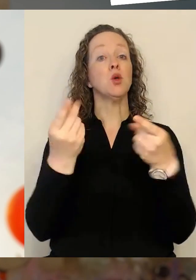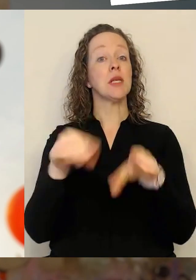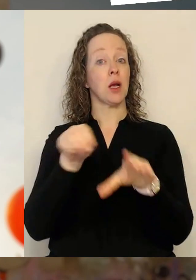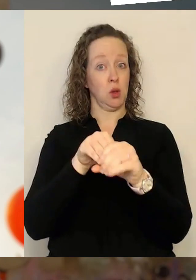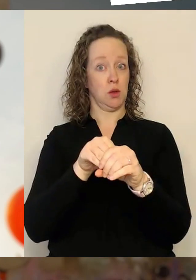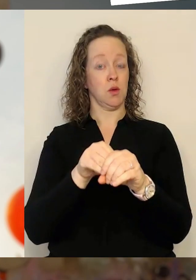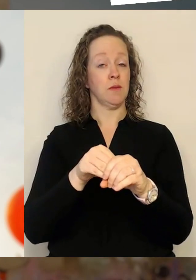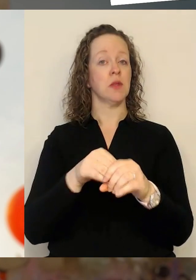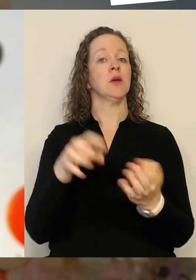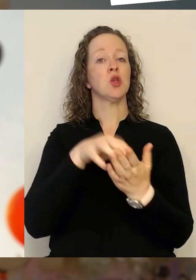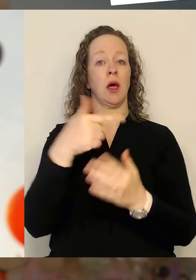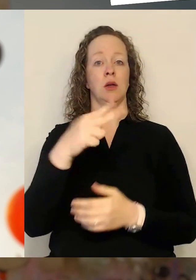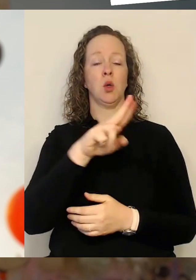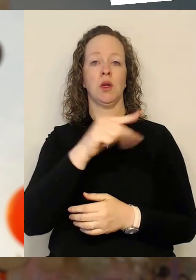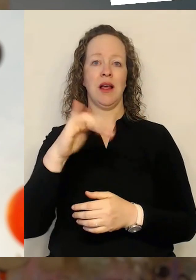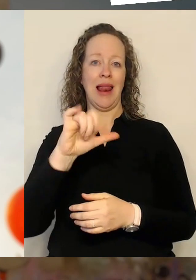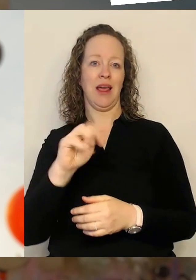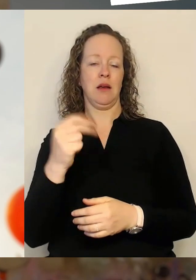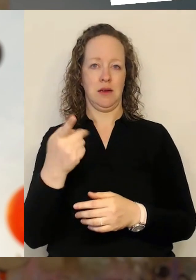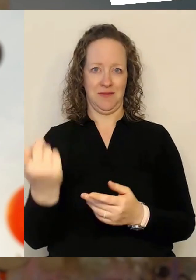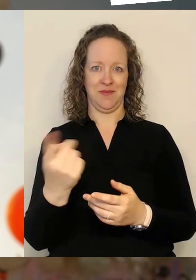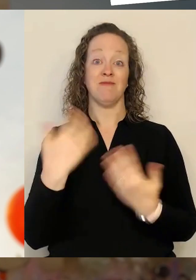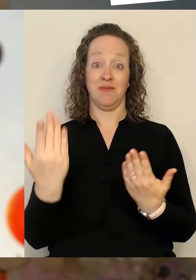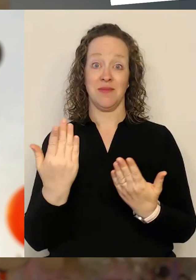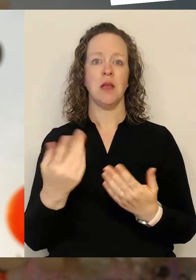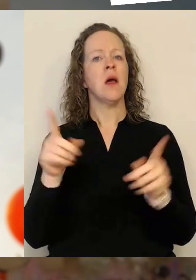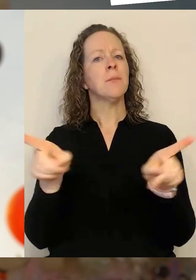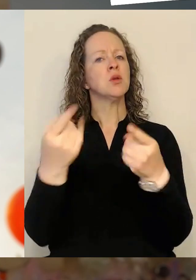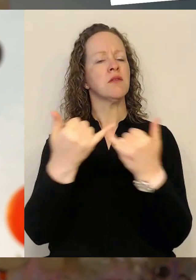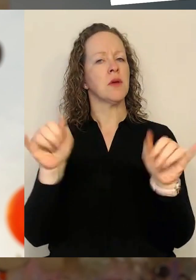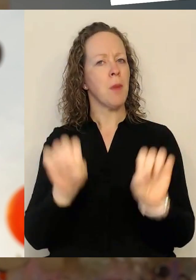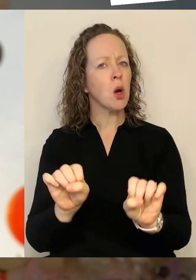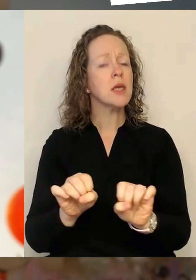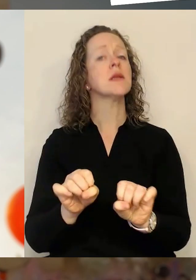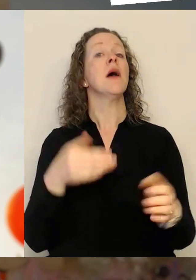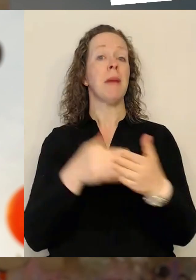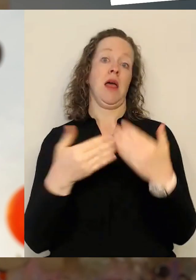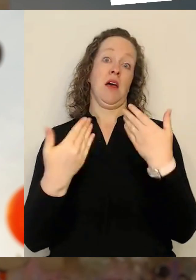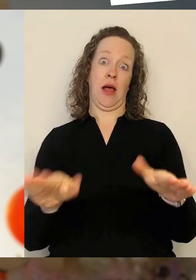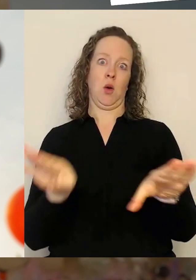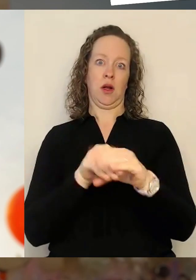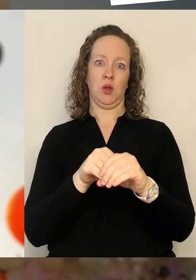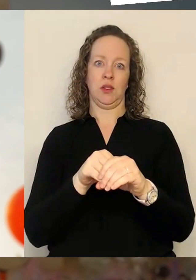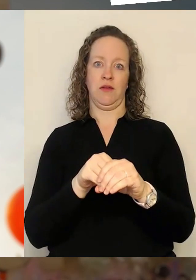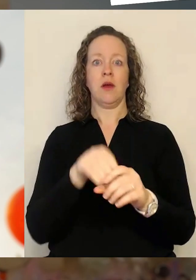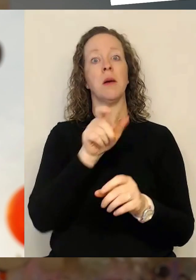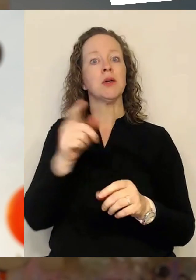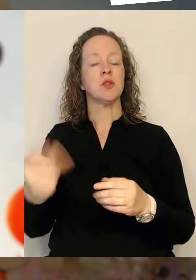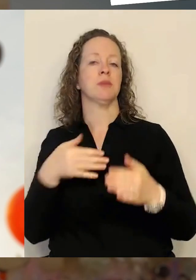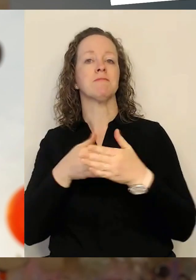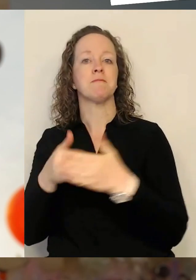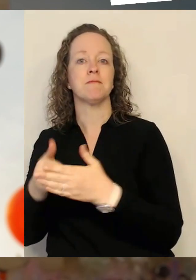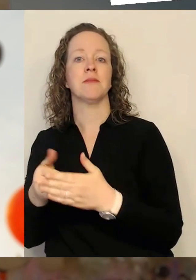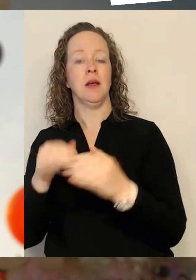Musizieren barrierefrei und inklusiv. Menschen mit Einschränkungen nutzen digitale Technologien, um Instrumente zu